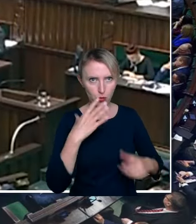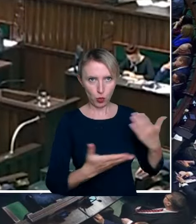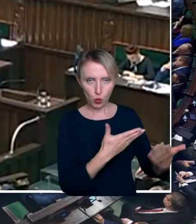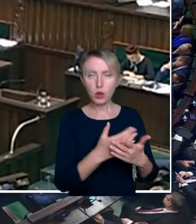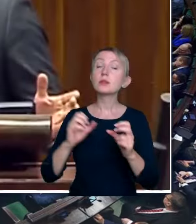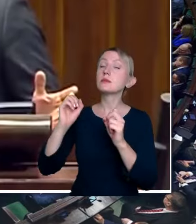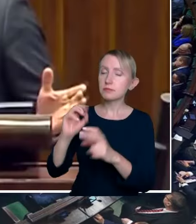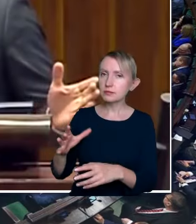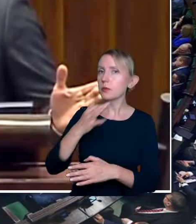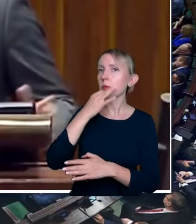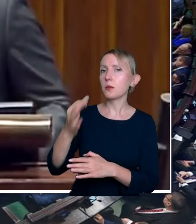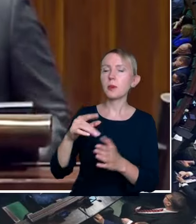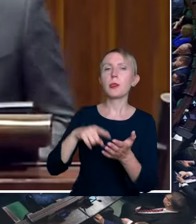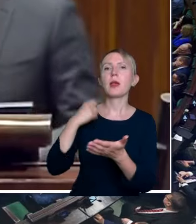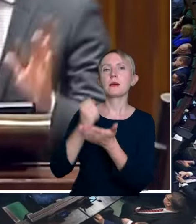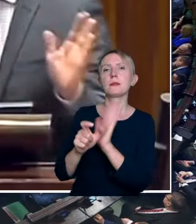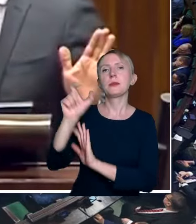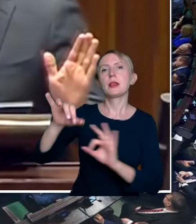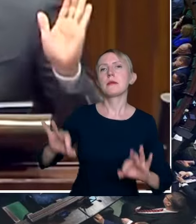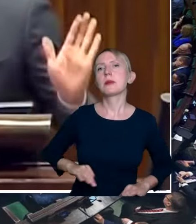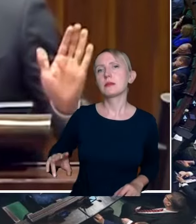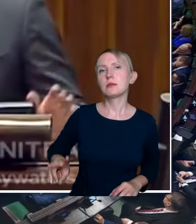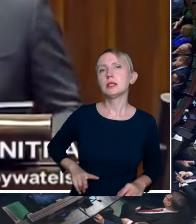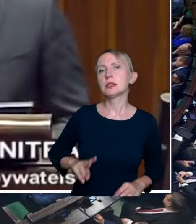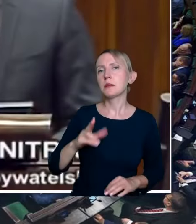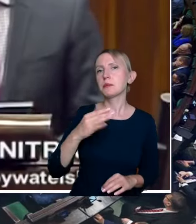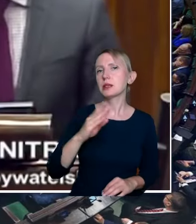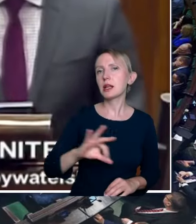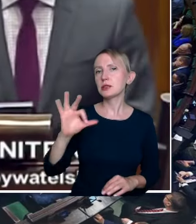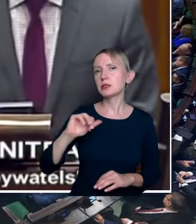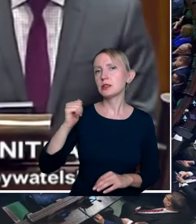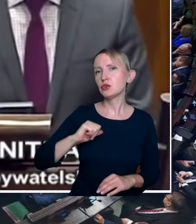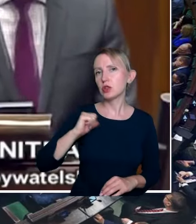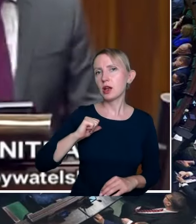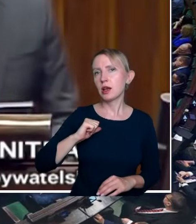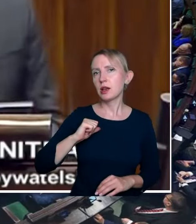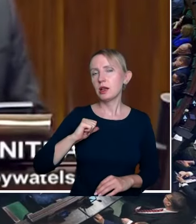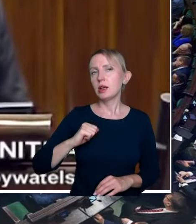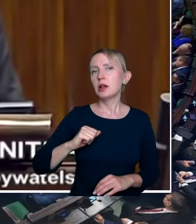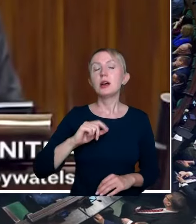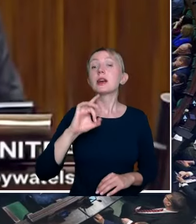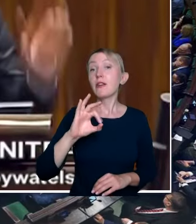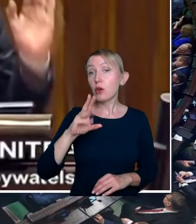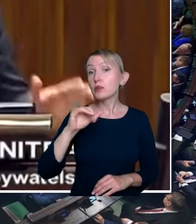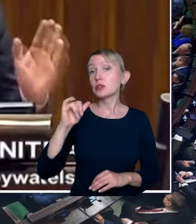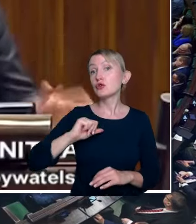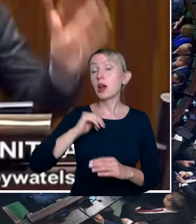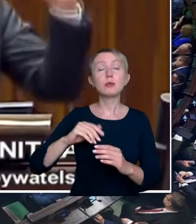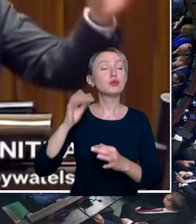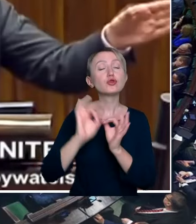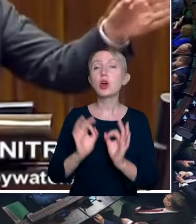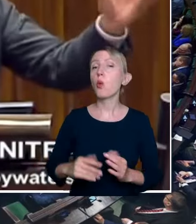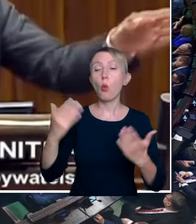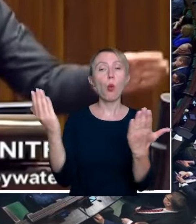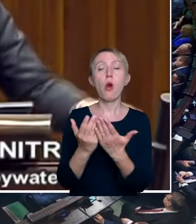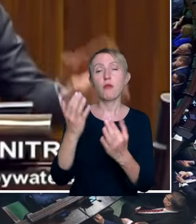zapytanie w tym zakresie do pana ministra Nitrasa, do pana ministra Gawkowskiego. Chcemy szczegółowe zastawienie, bo panie redaktorze,